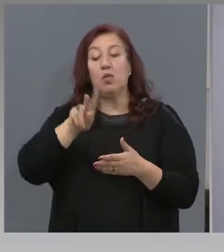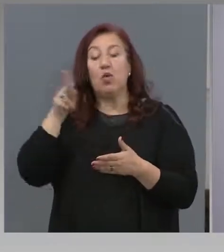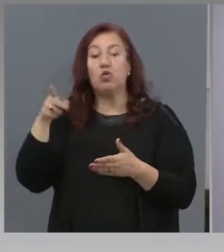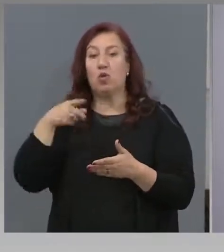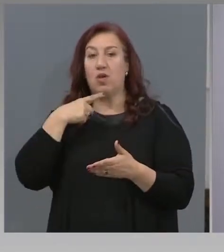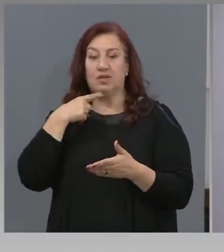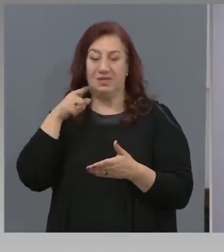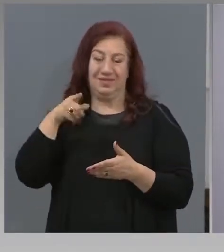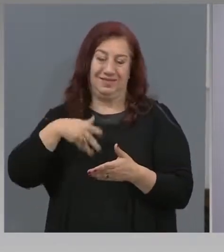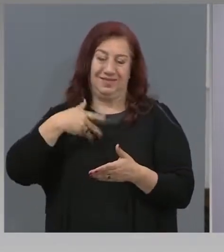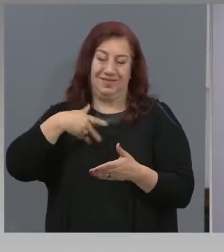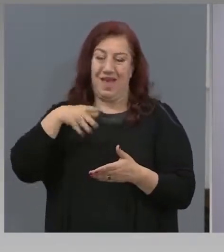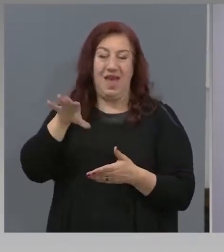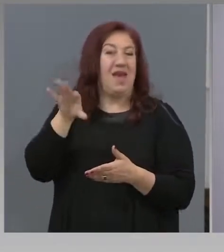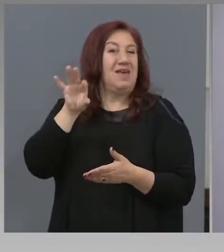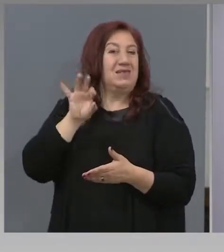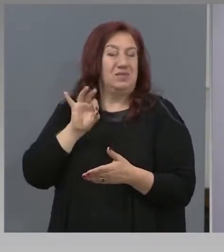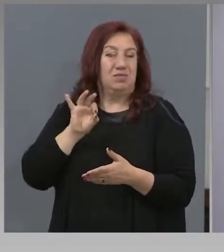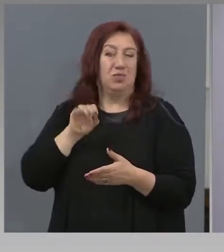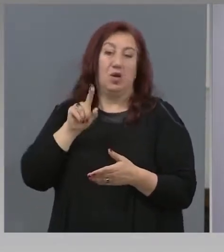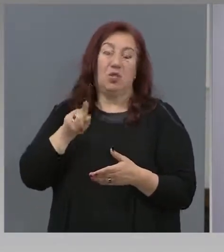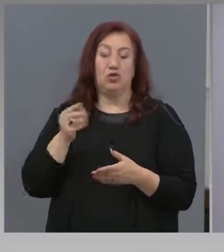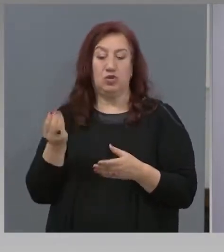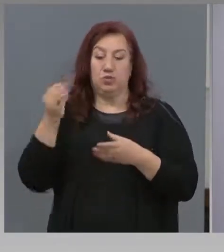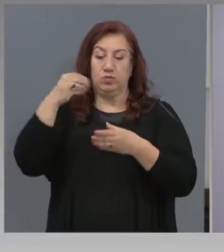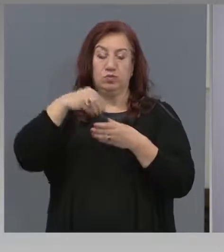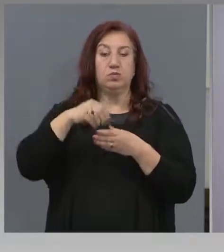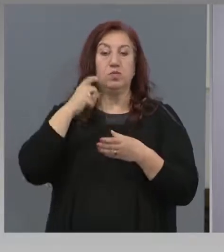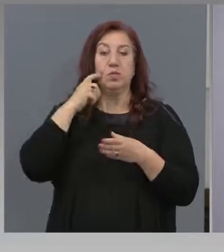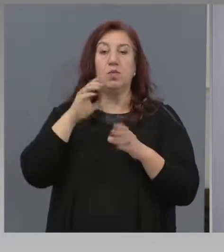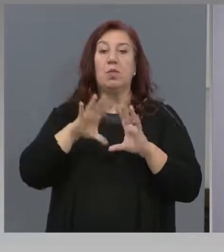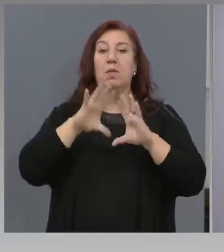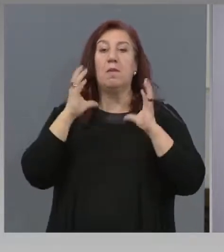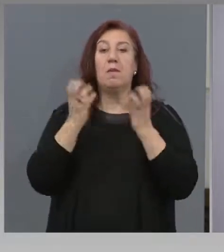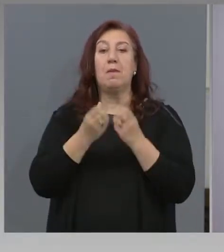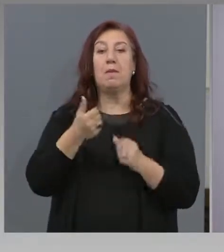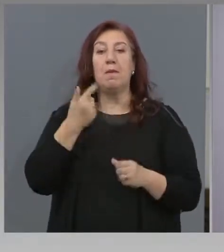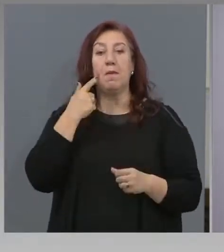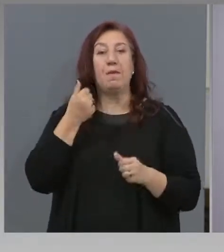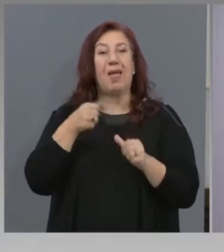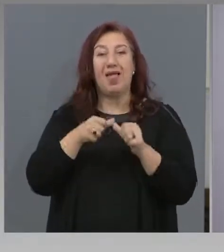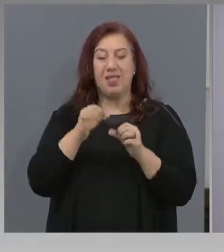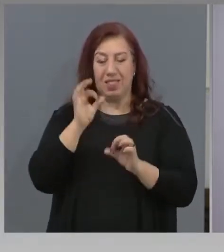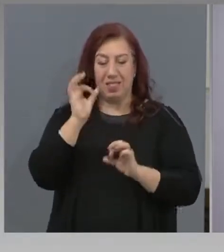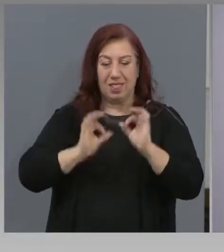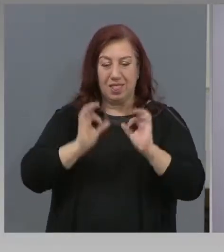тази година да бъде българообразуващ, при приема на ученици в 8-ми клас, той няма да се провежда.